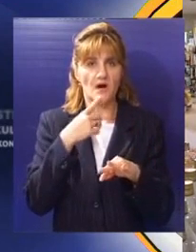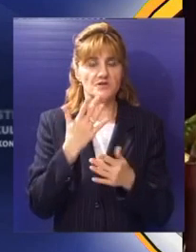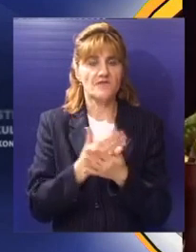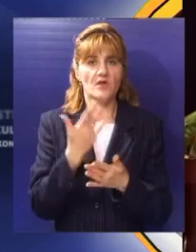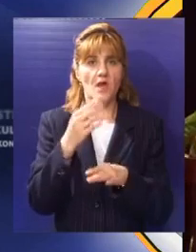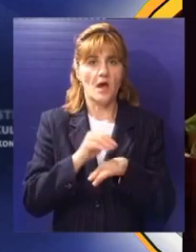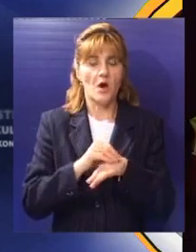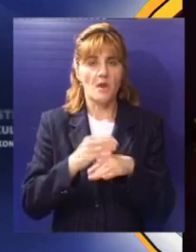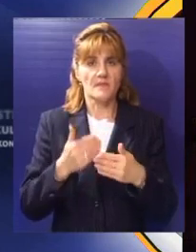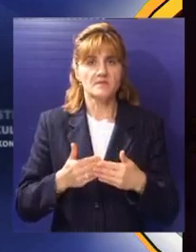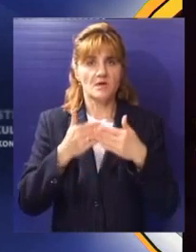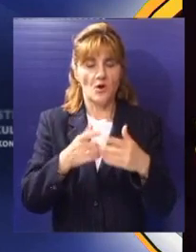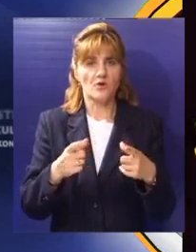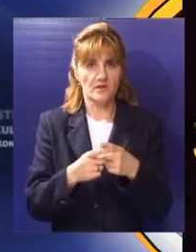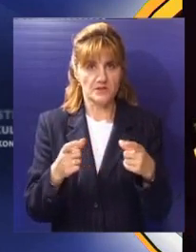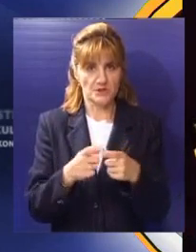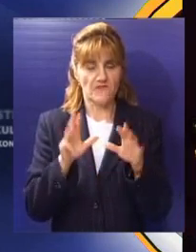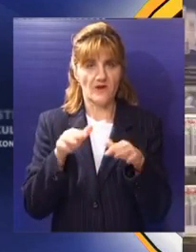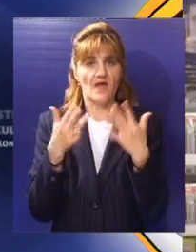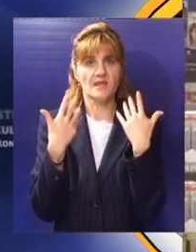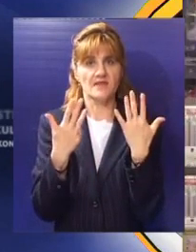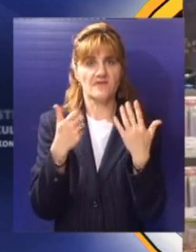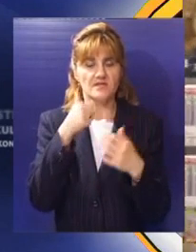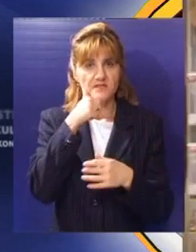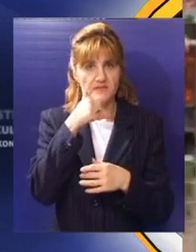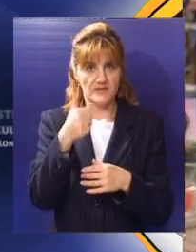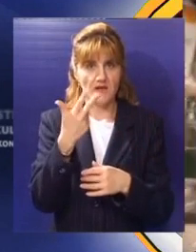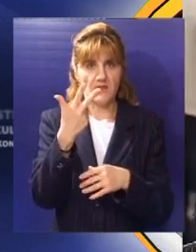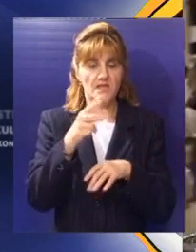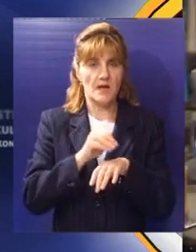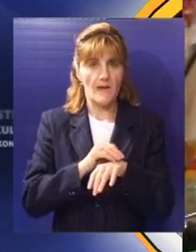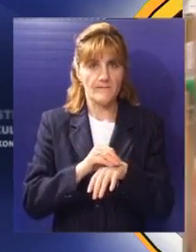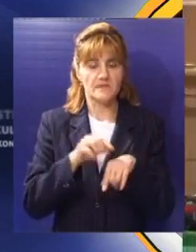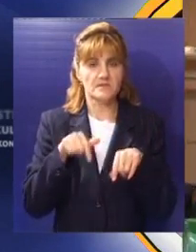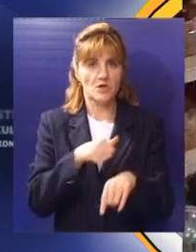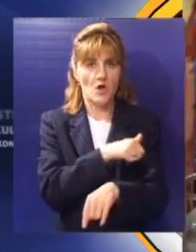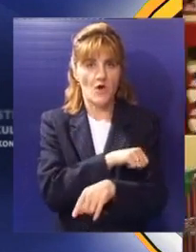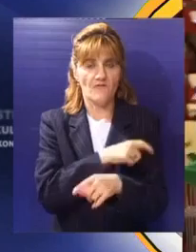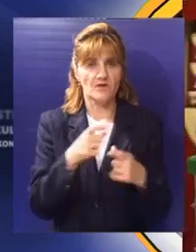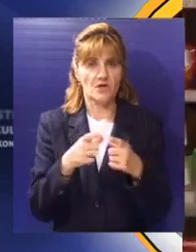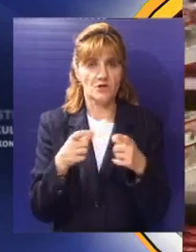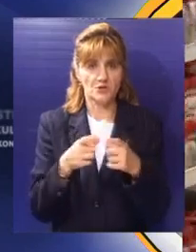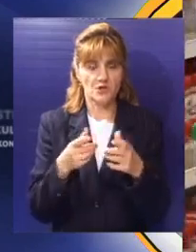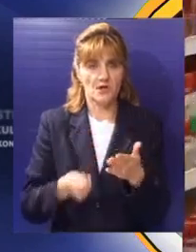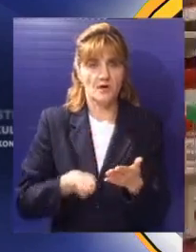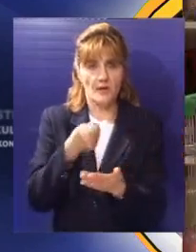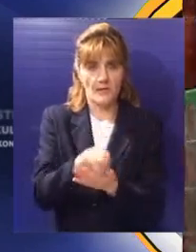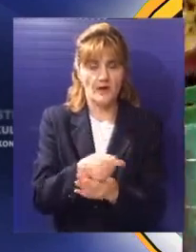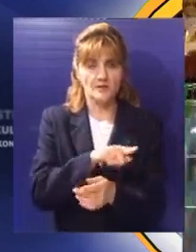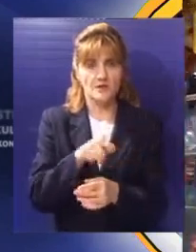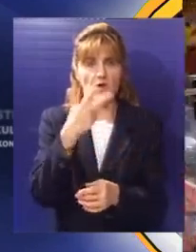desetak meseci daju odloženo plaćanje na čekove i to na 90 dana. Za prva tri meseca ove godine učešće čekova